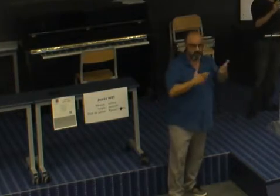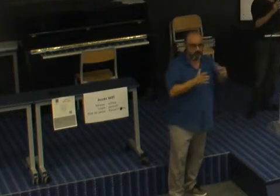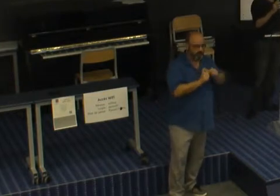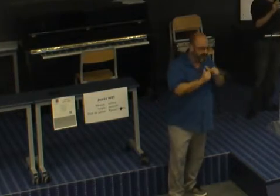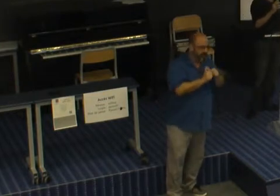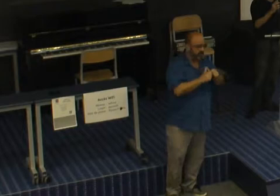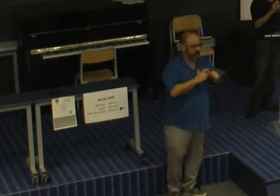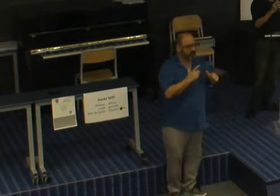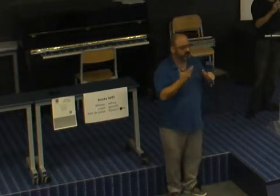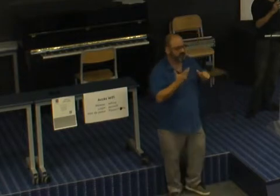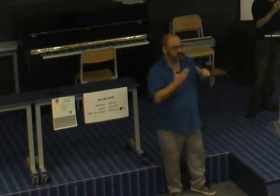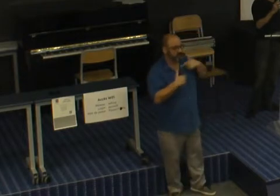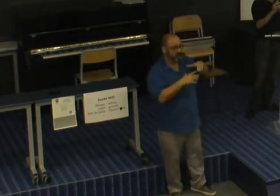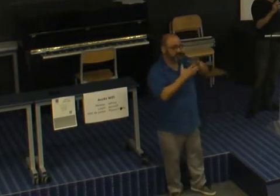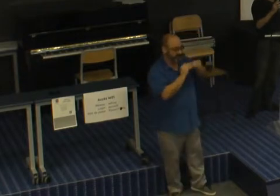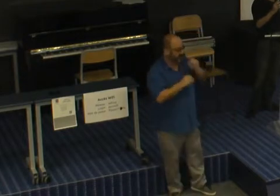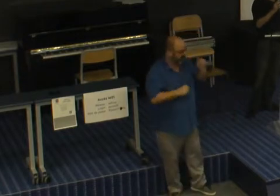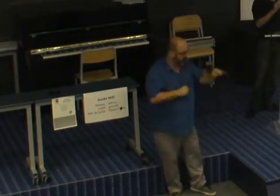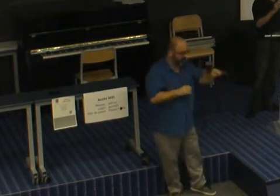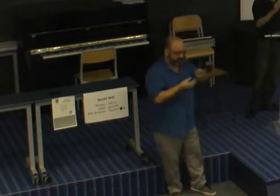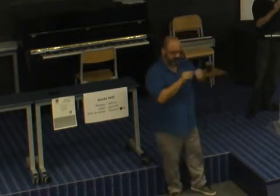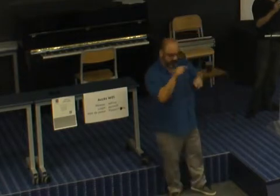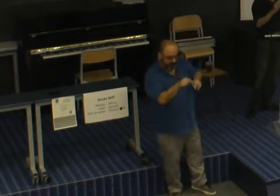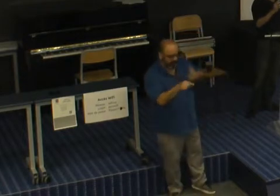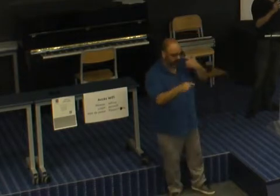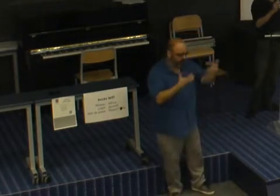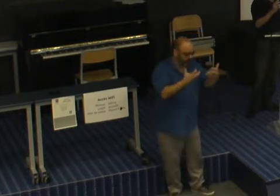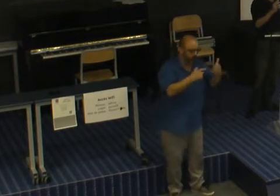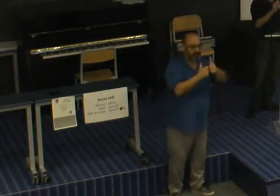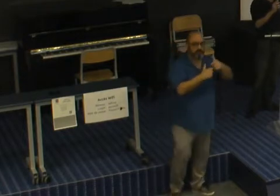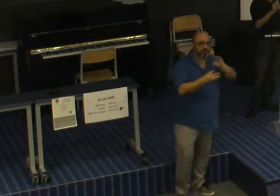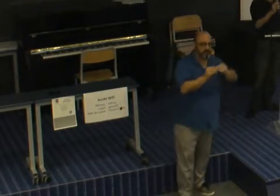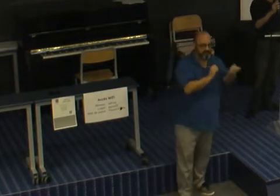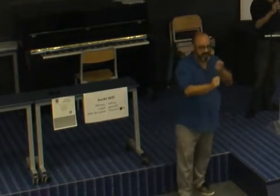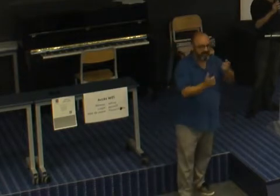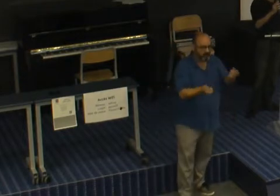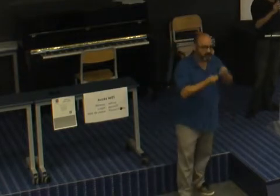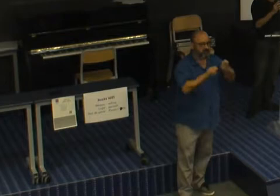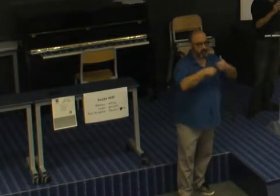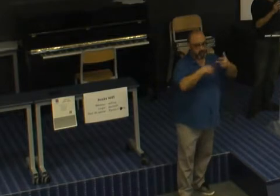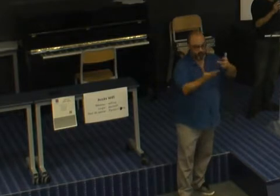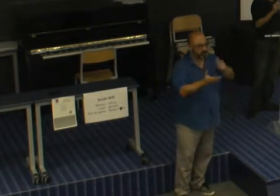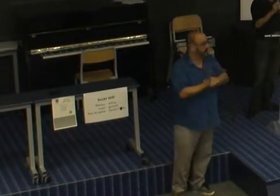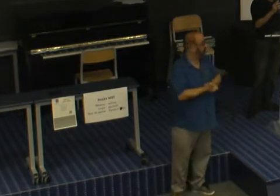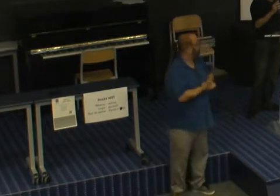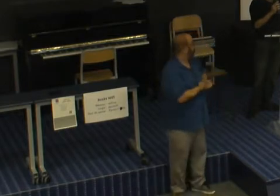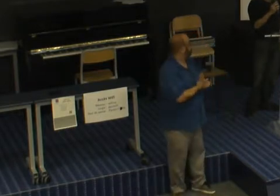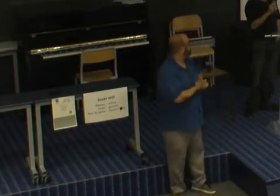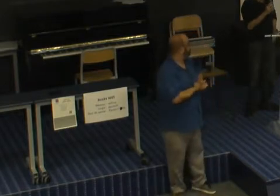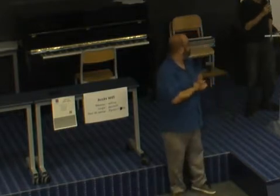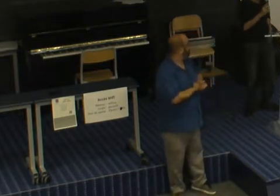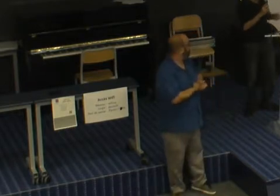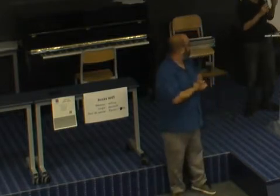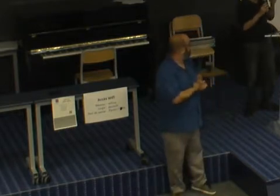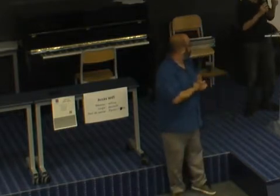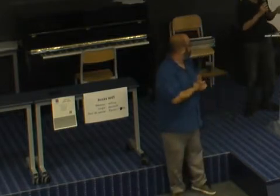le problème se situe peut-être au niveau éducationnel, et ainsi de suite. Par contre, on